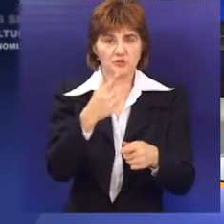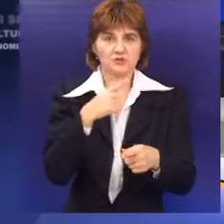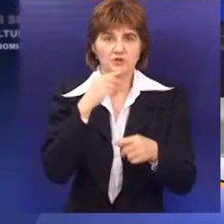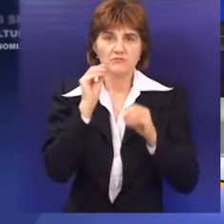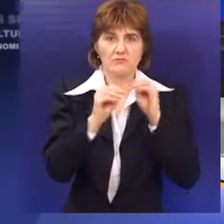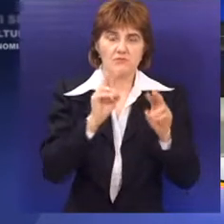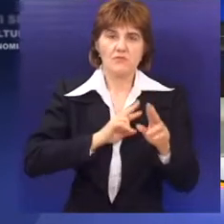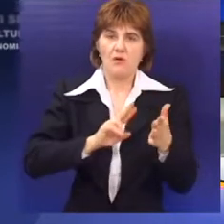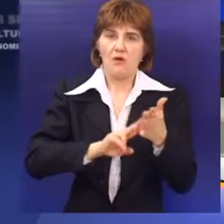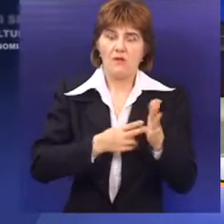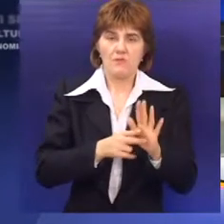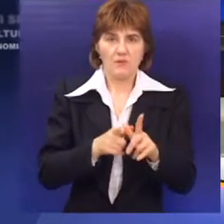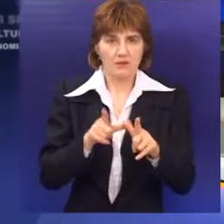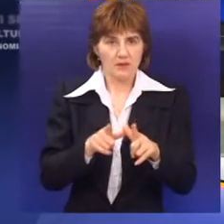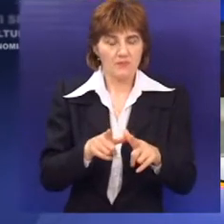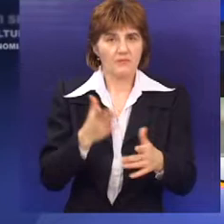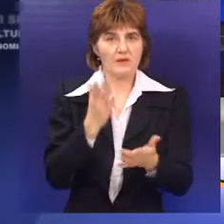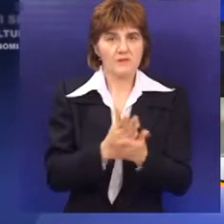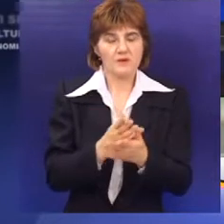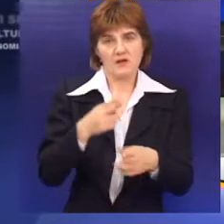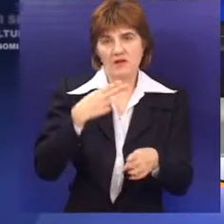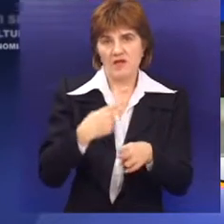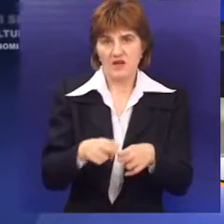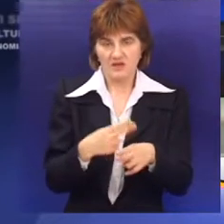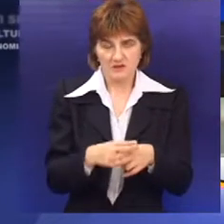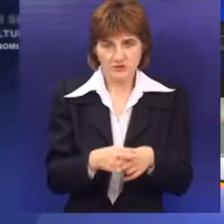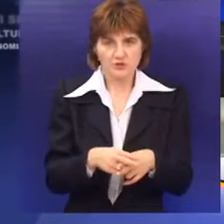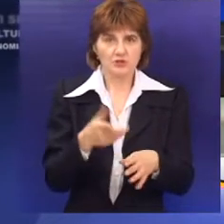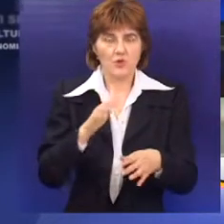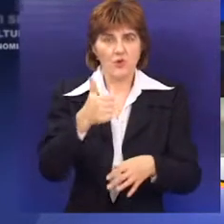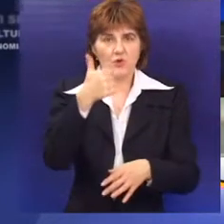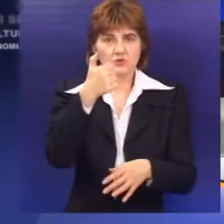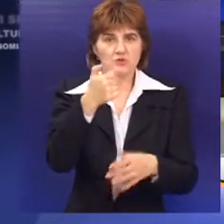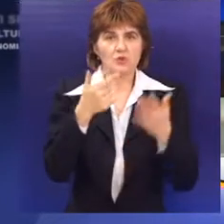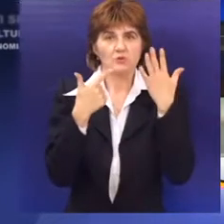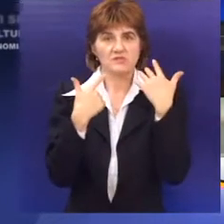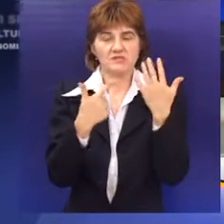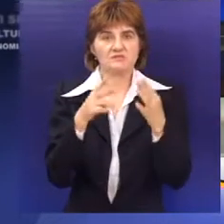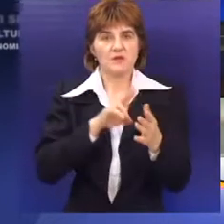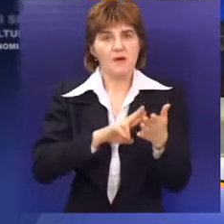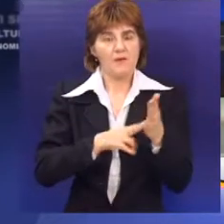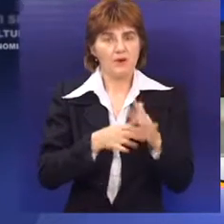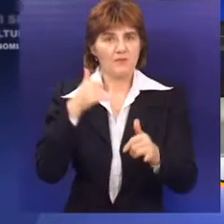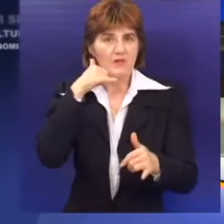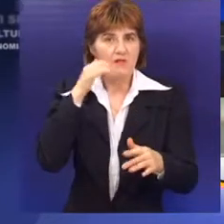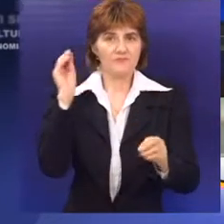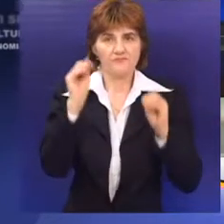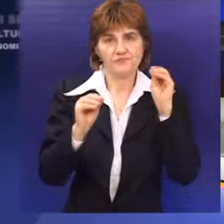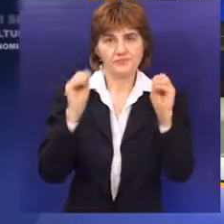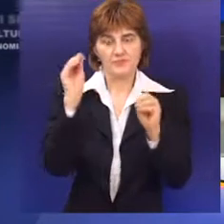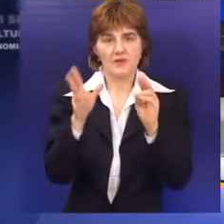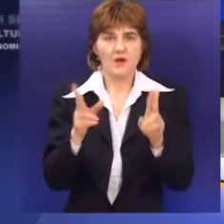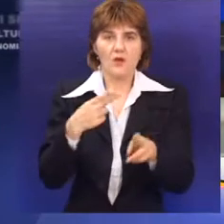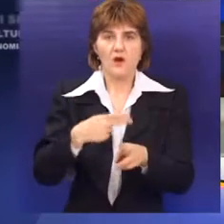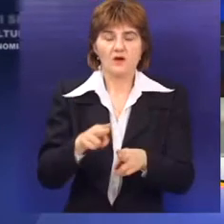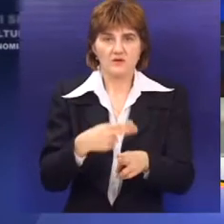pozitivno rešeno. Od 10. novembra ovom centru je prijavljeno preko 170 problema koji su prosleđeni nadležnjima